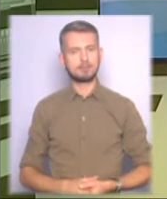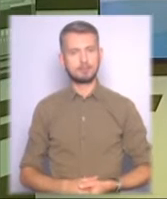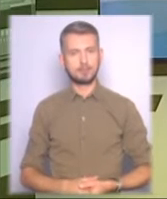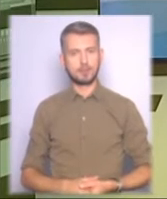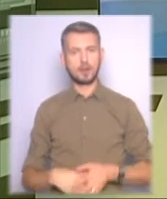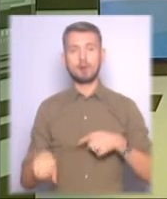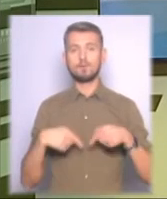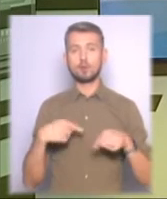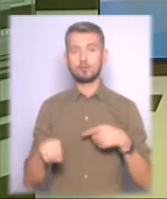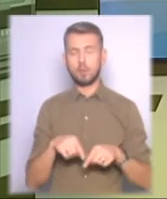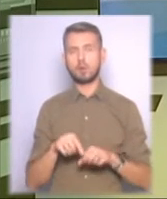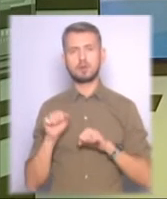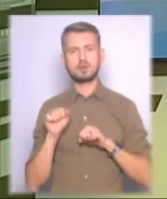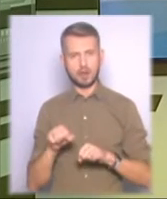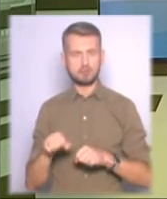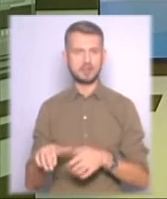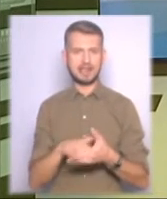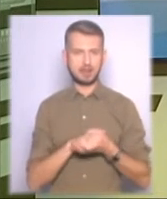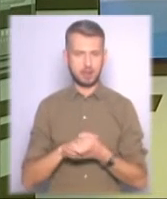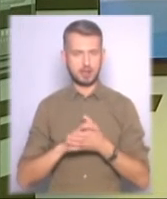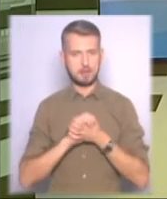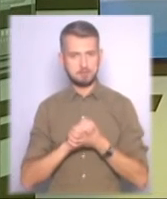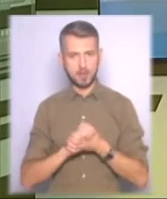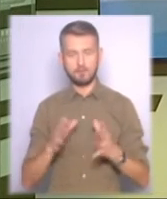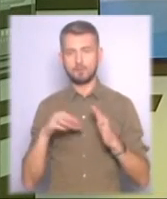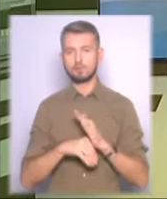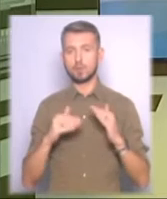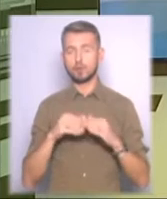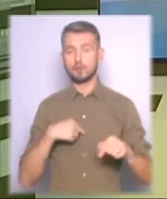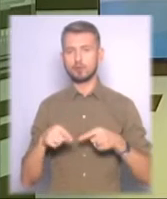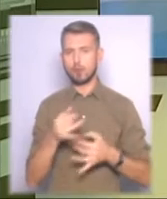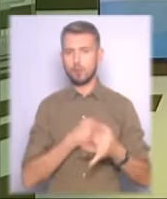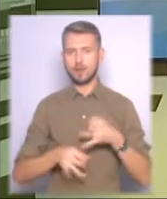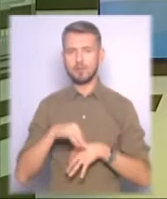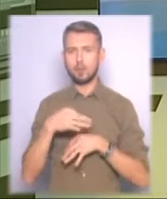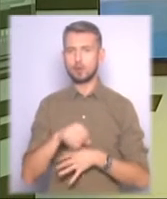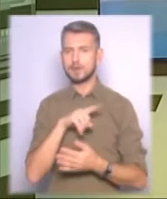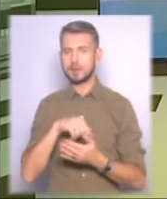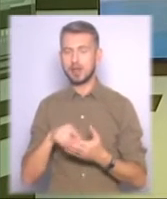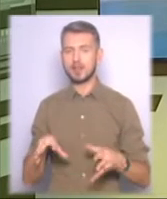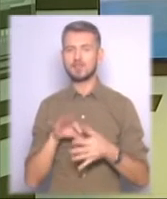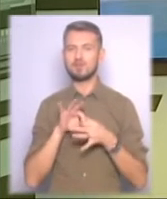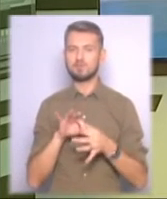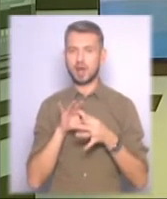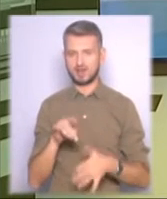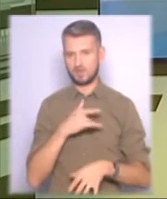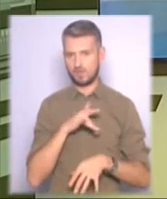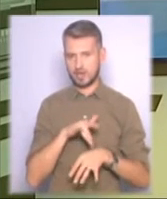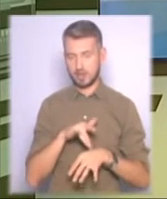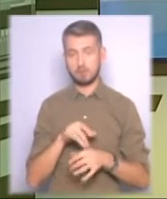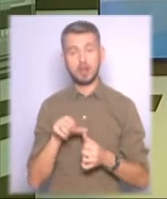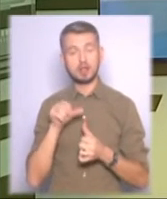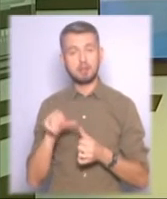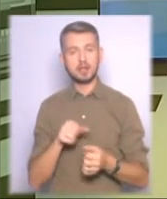Футбол, заєднання та мир. У будинку футболу обговорили болючі питання співпраці із фанатами. А саме запобігання